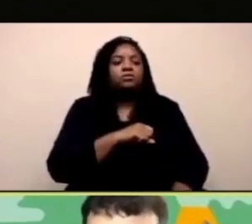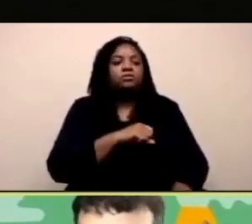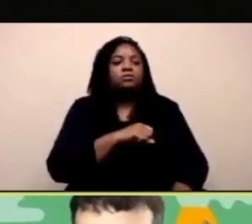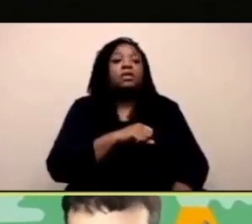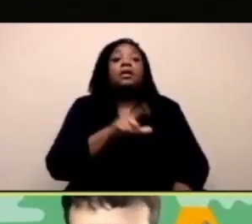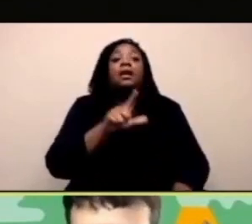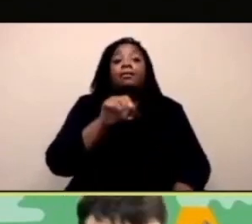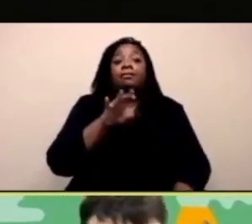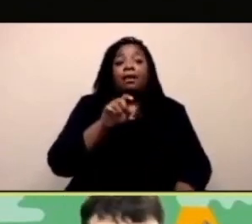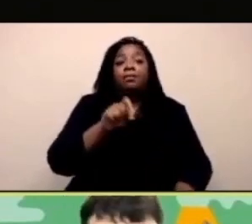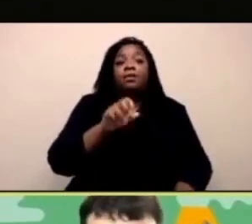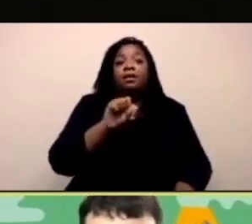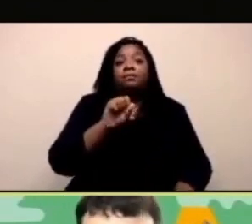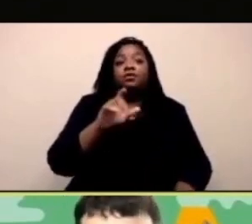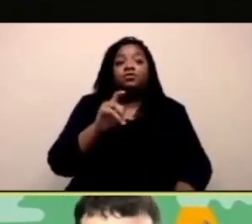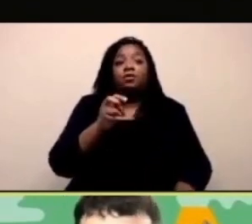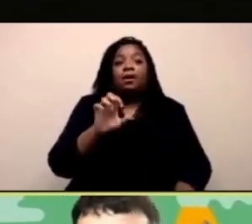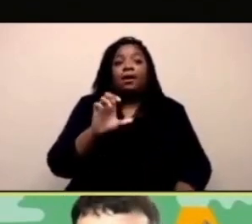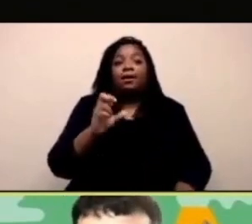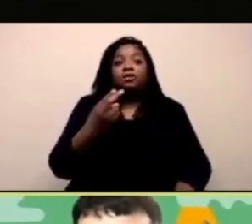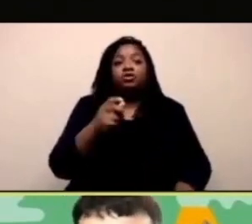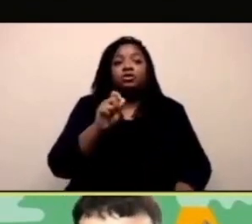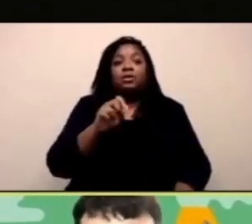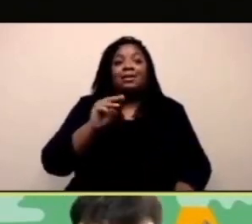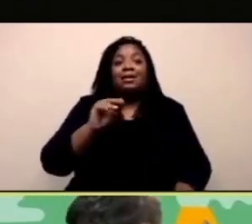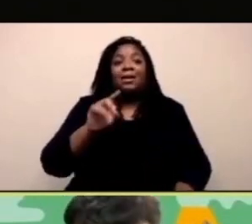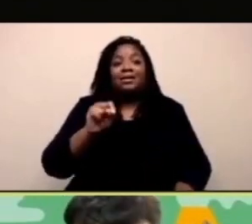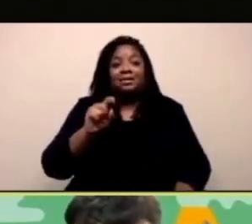Questa è la pagina principale di Scratch Lab.